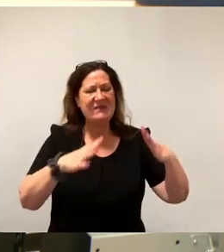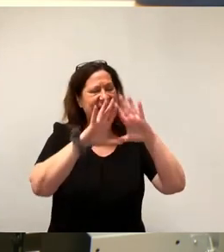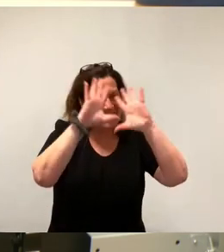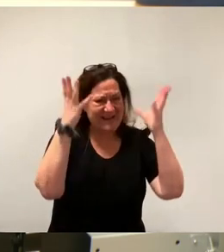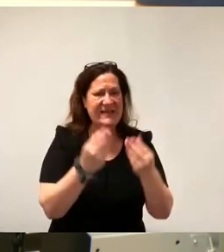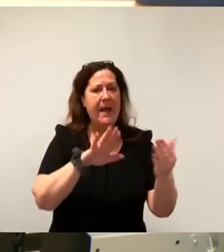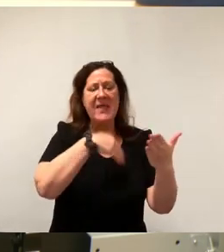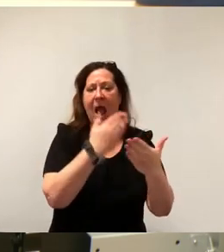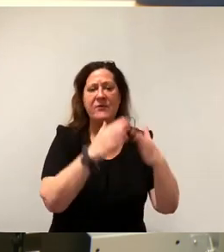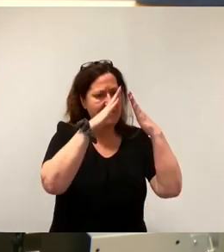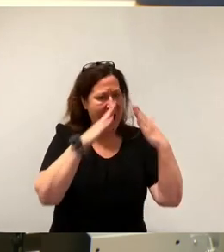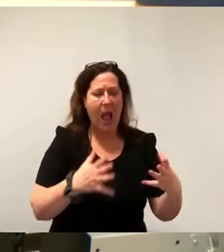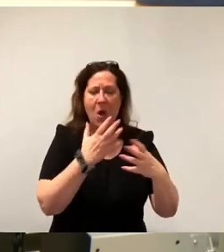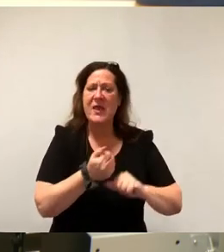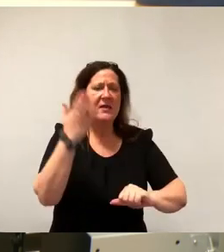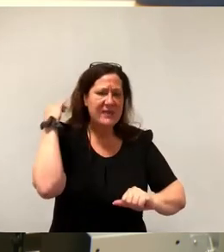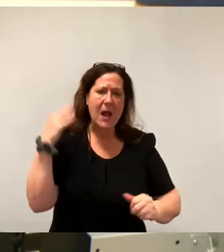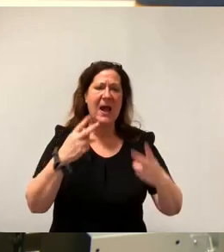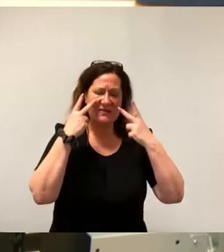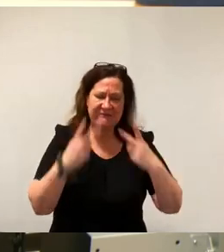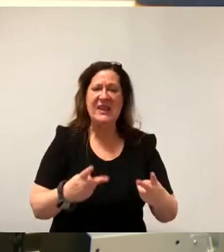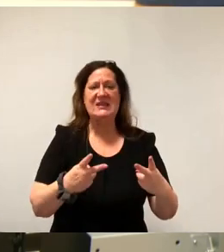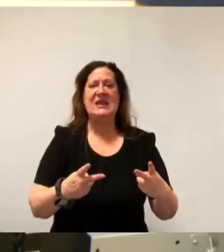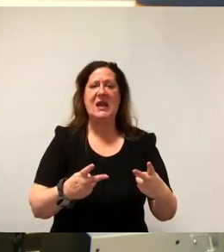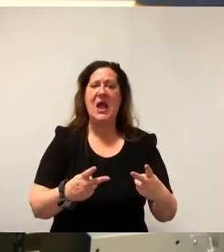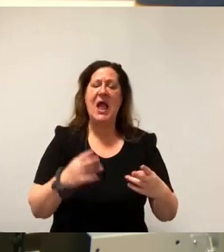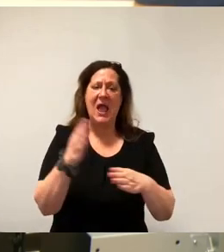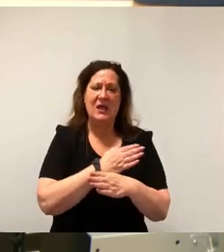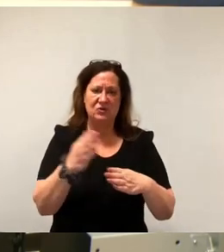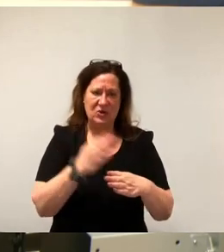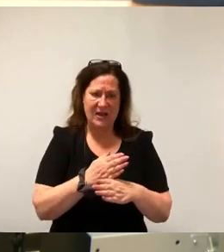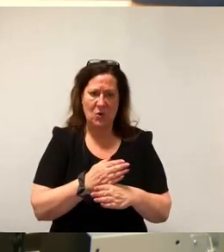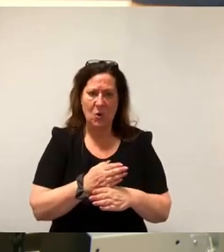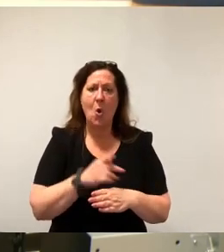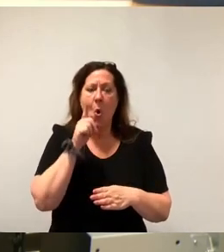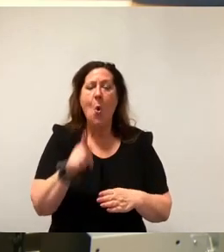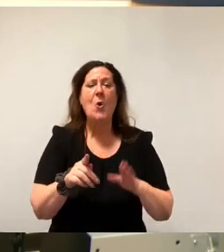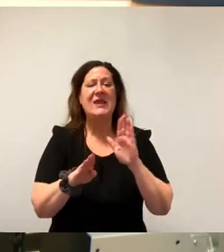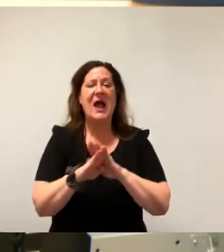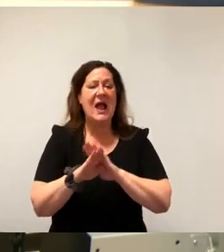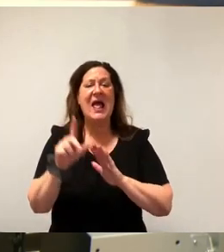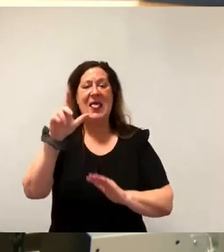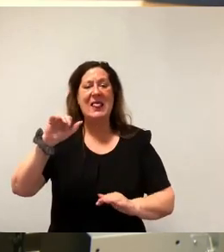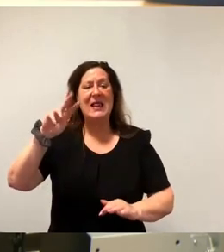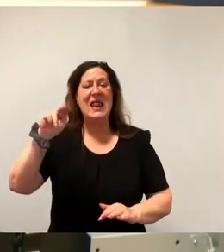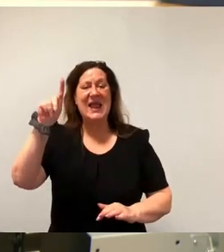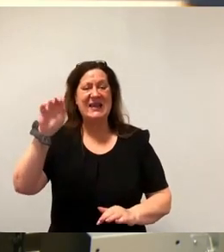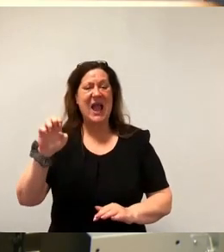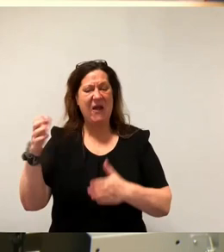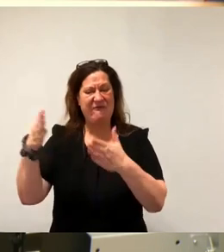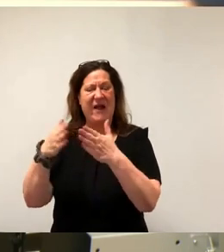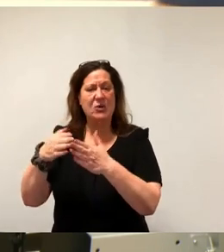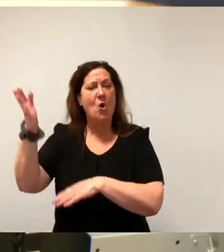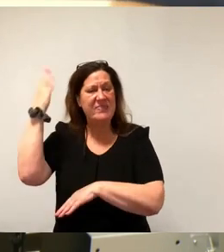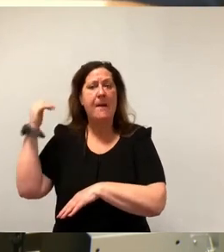Stadt eine damals notwendige Entscheidung. Und ich wiederhole es noch einmal, das hat die Linke in großen Teilen mitgetragen. Und wenn die das